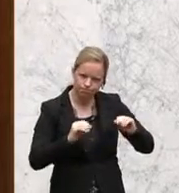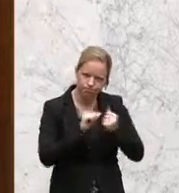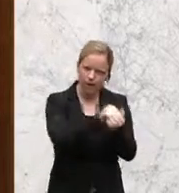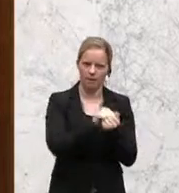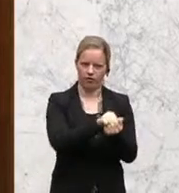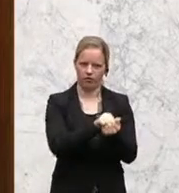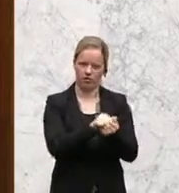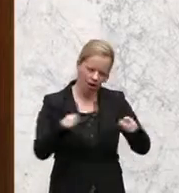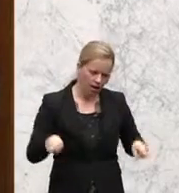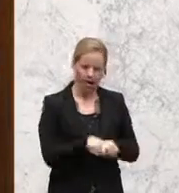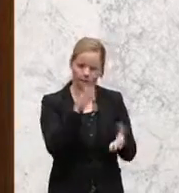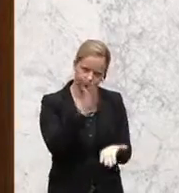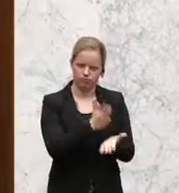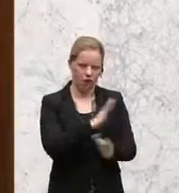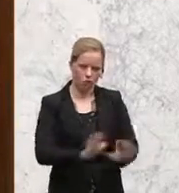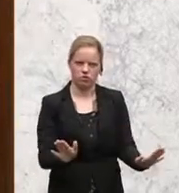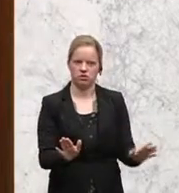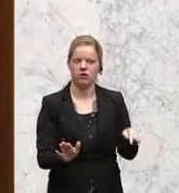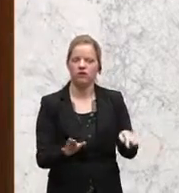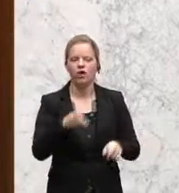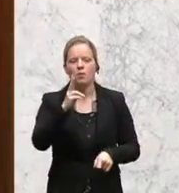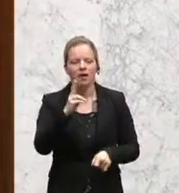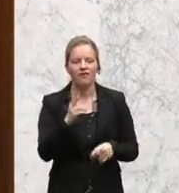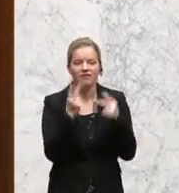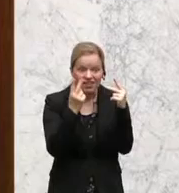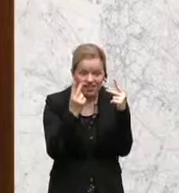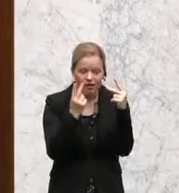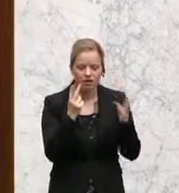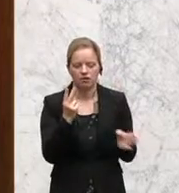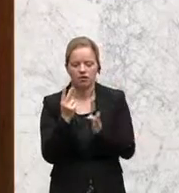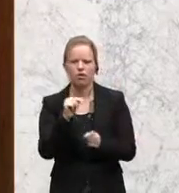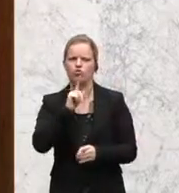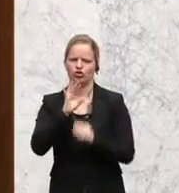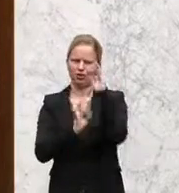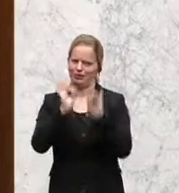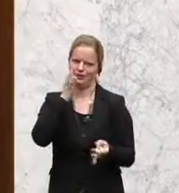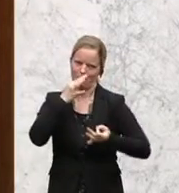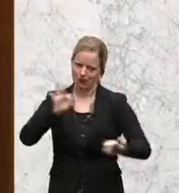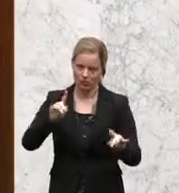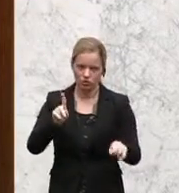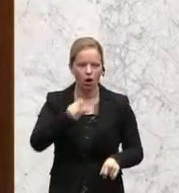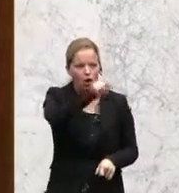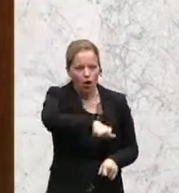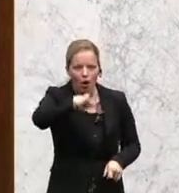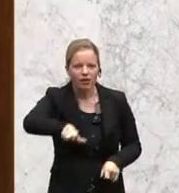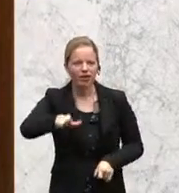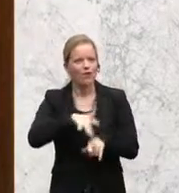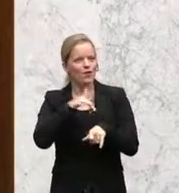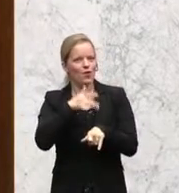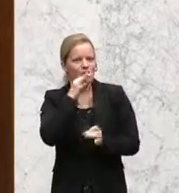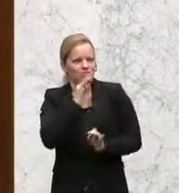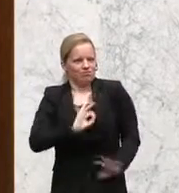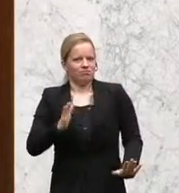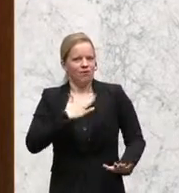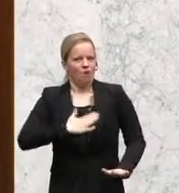ganz wesentlich für, nicht nur für die Statistik, sondern auch für das subjektive Sicherheitsgefühl der Leute wichtig, weil das,